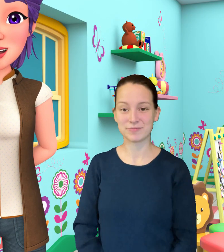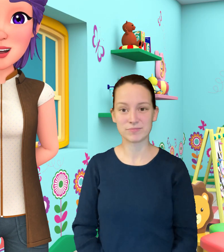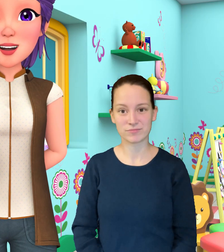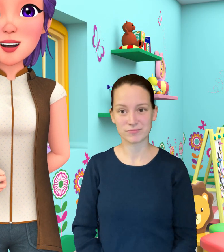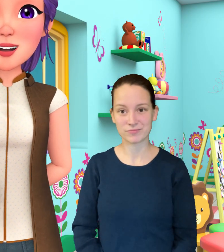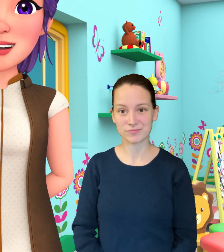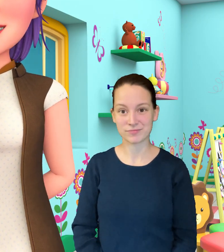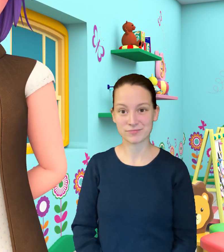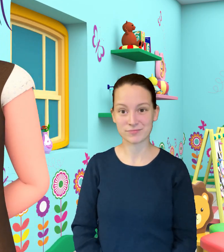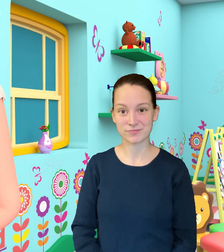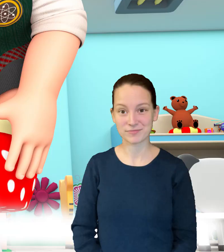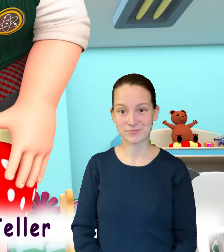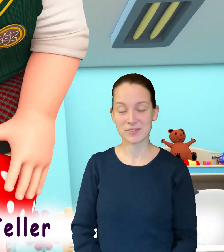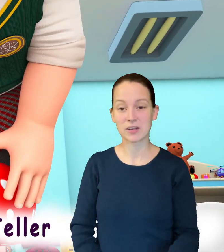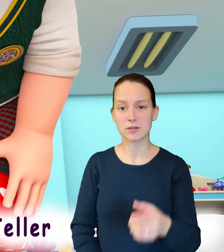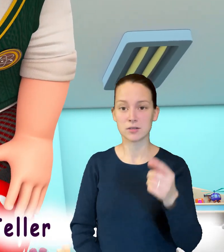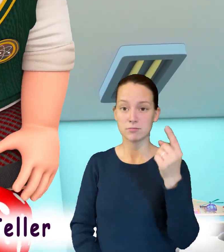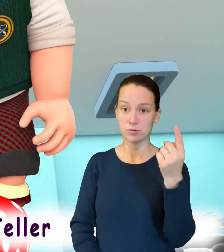einer.